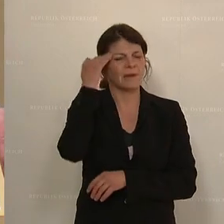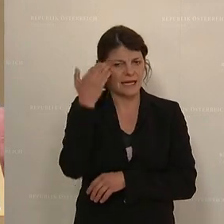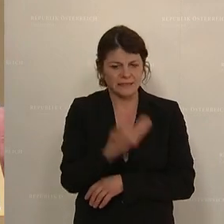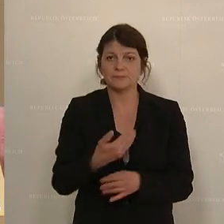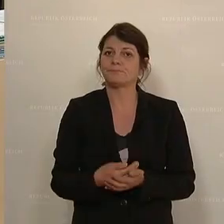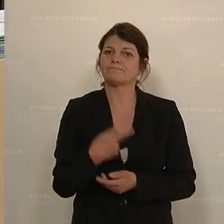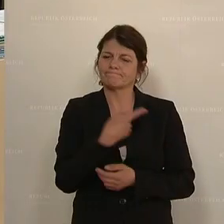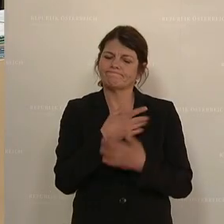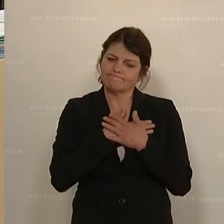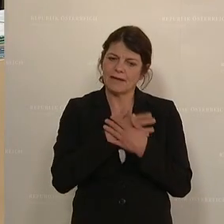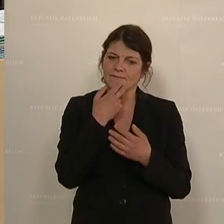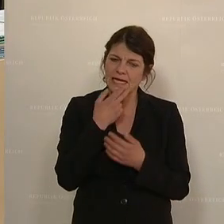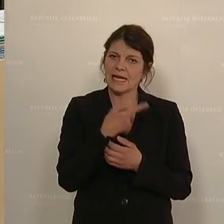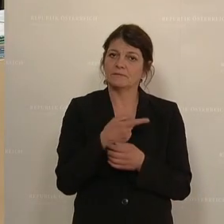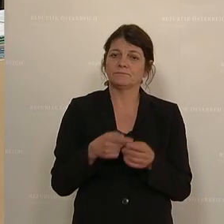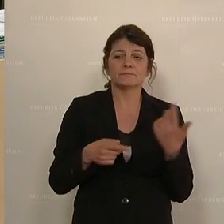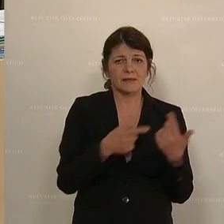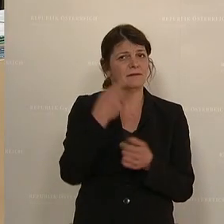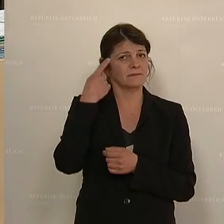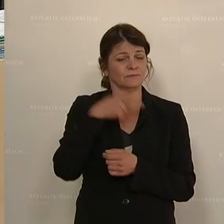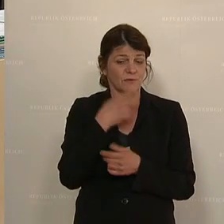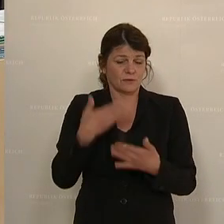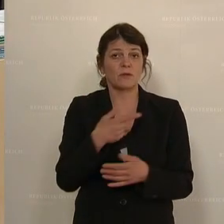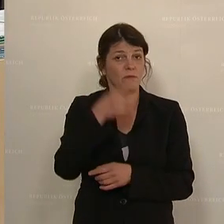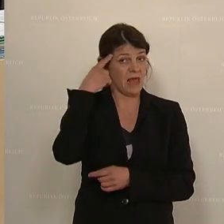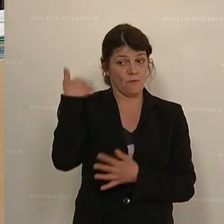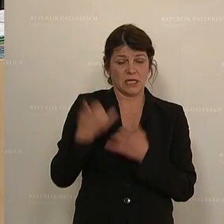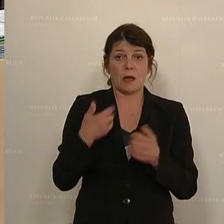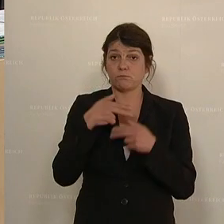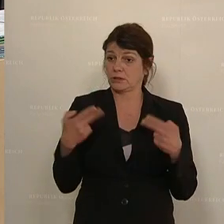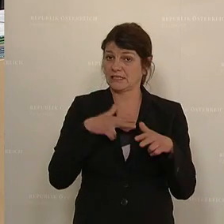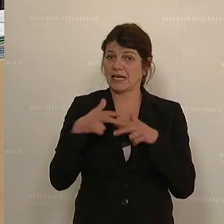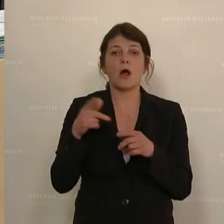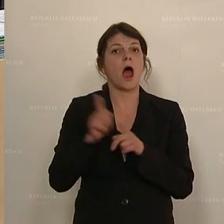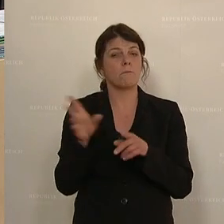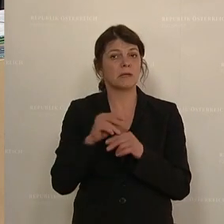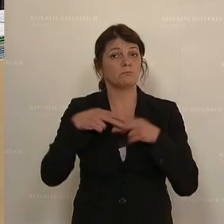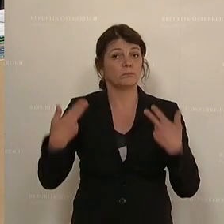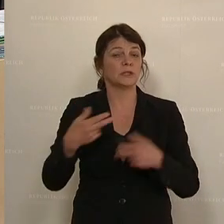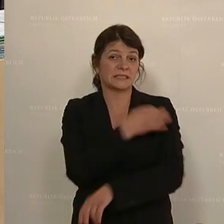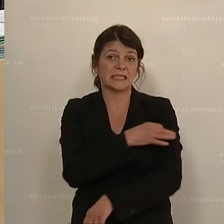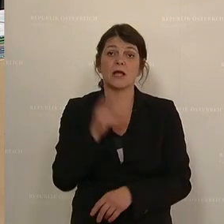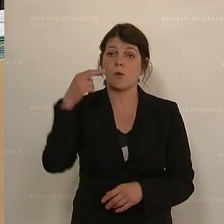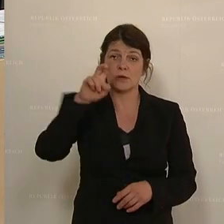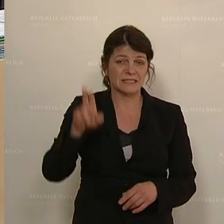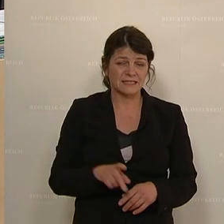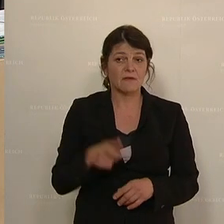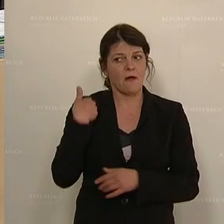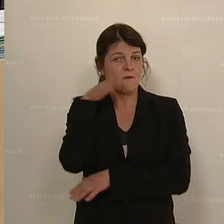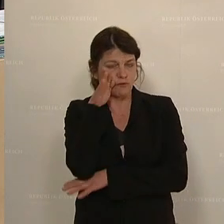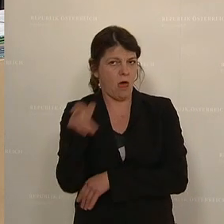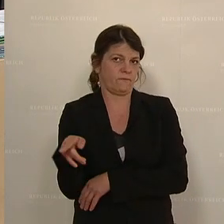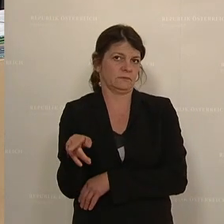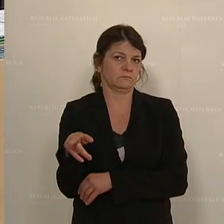sich zum Herzen genommen haben, dass letztes Jahr im Sommer die Bundesregierung inklusive des Bundeskanzlers Kurz geschlafen hat und die